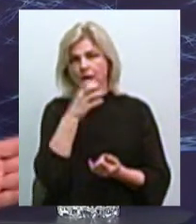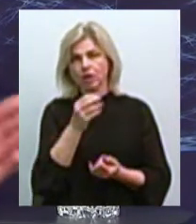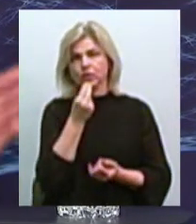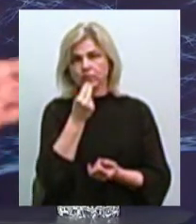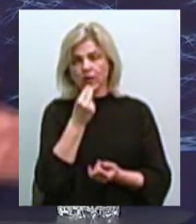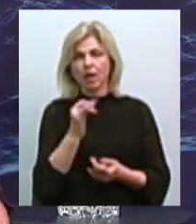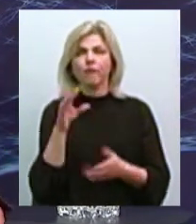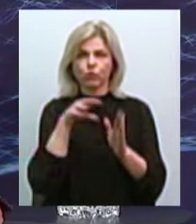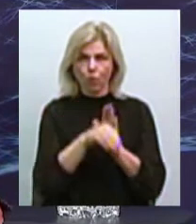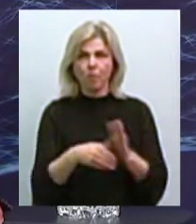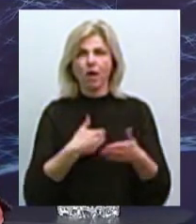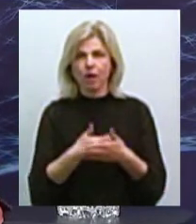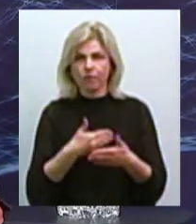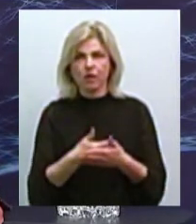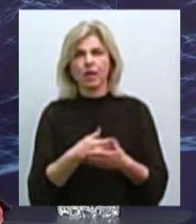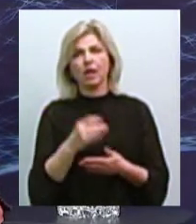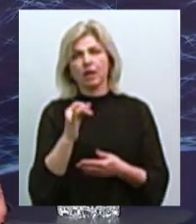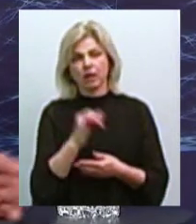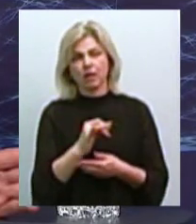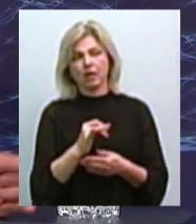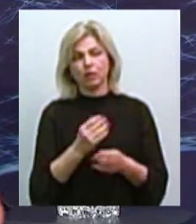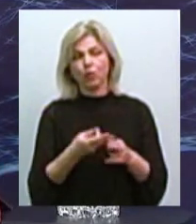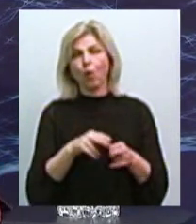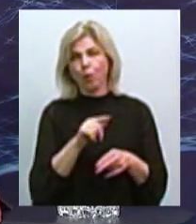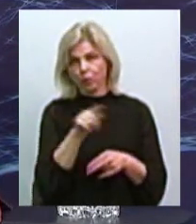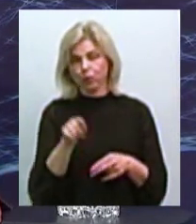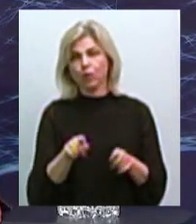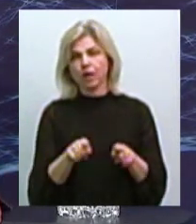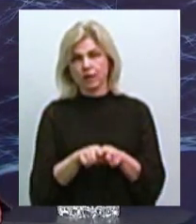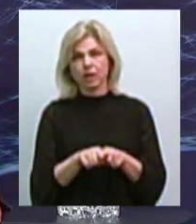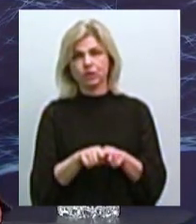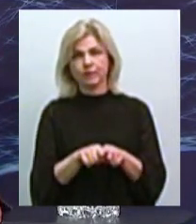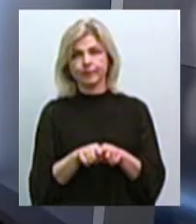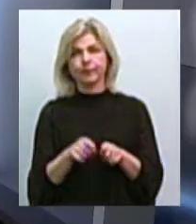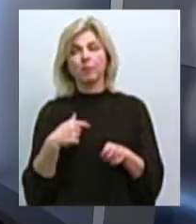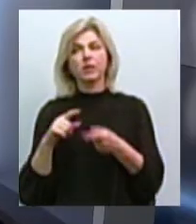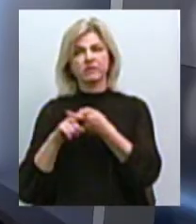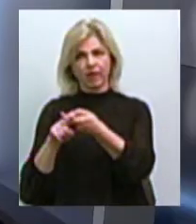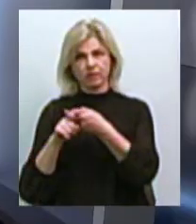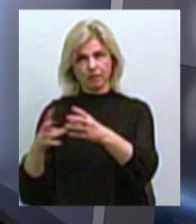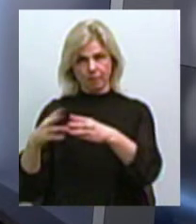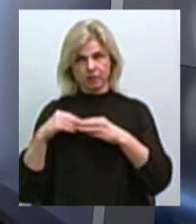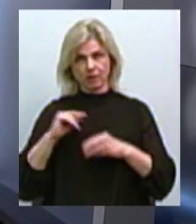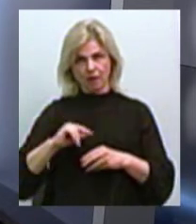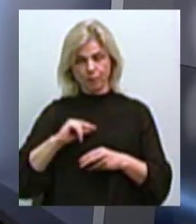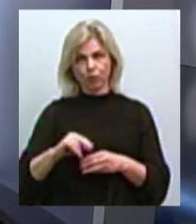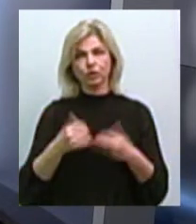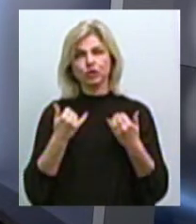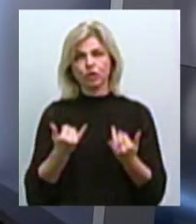числі і громадські, в тому числі і Анастасія цим займається, тому це теж велике допомогу. Так, і зараз проходимо